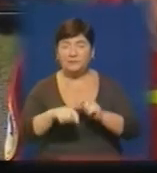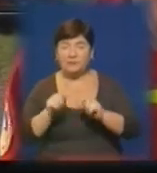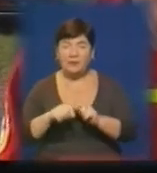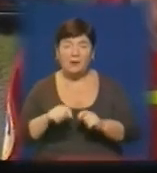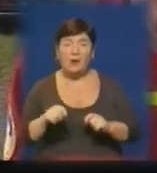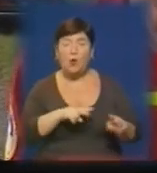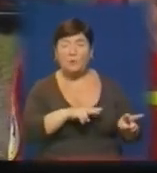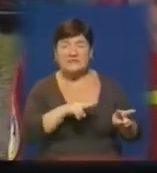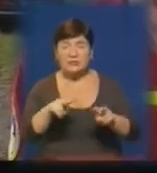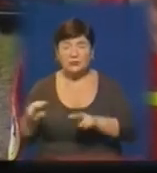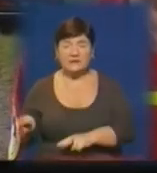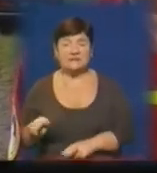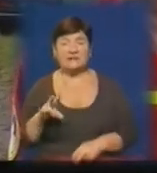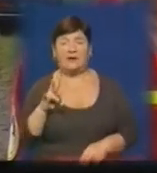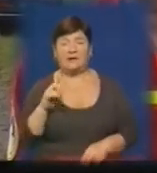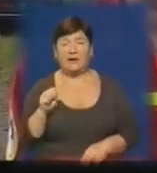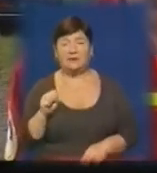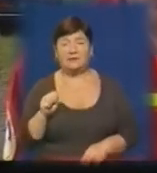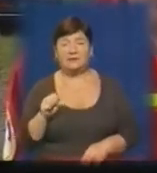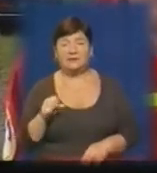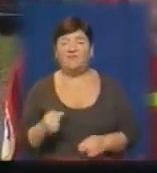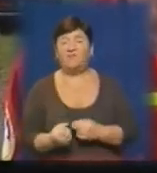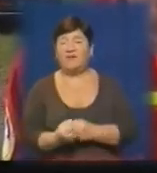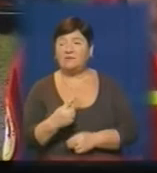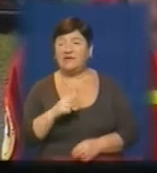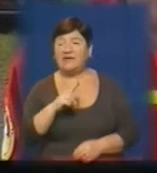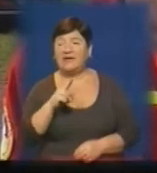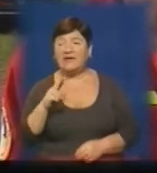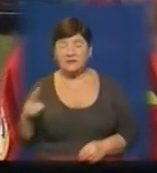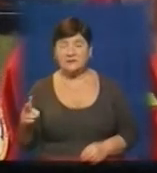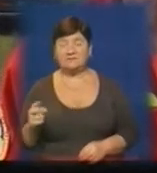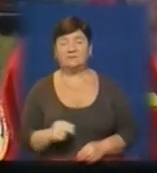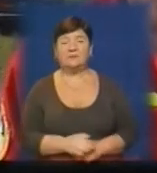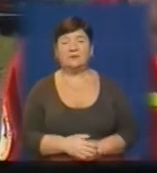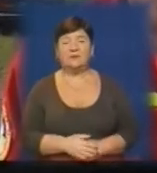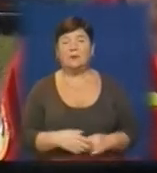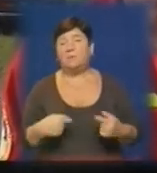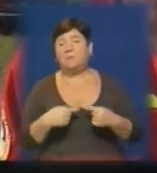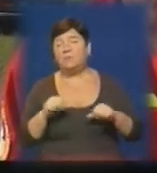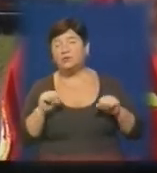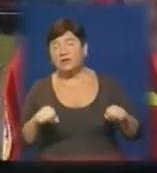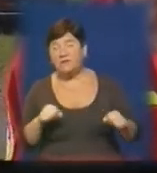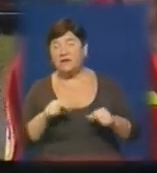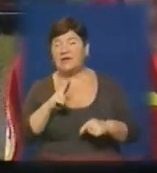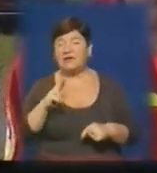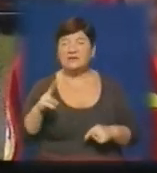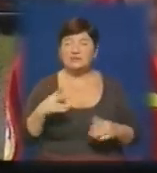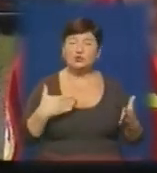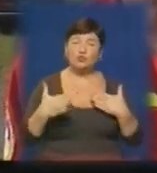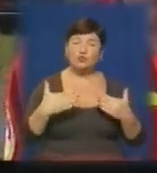обстежуватися на предмет виявлення якихось предметів можливих, які стосуються цієї